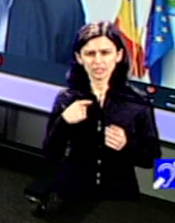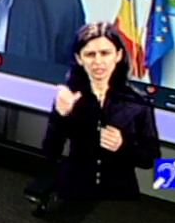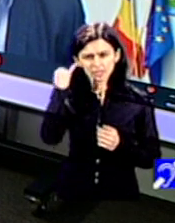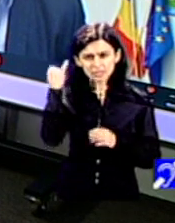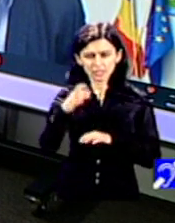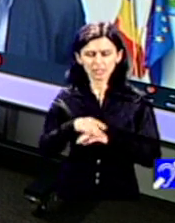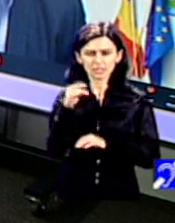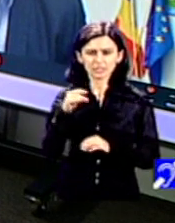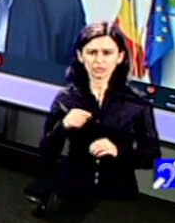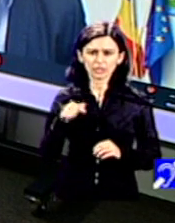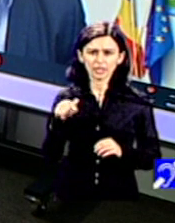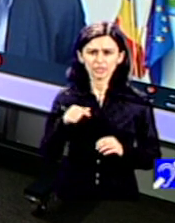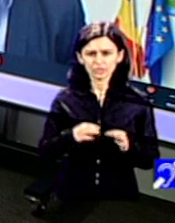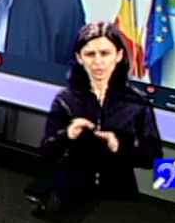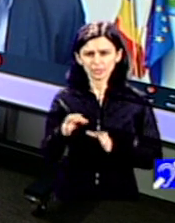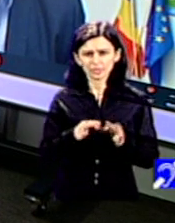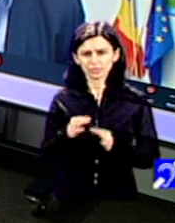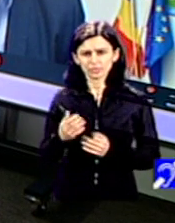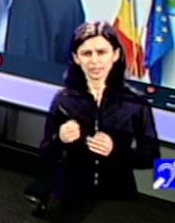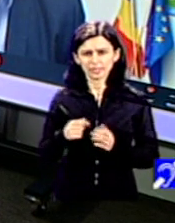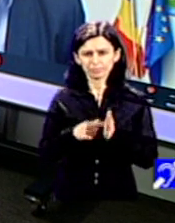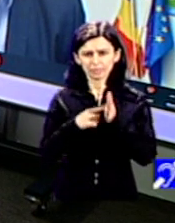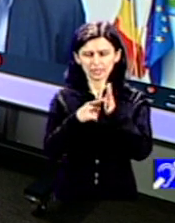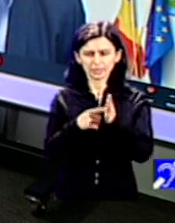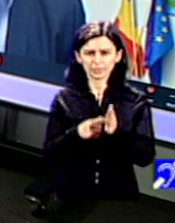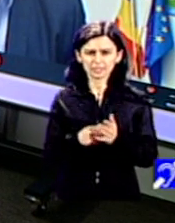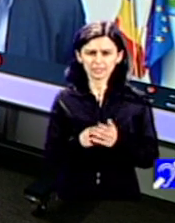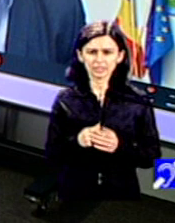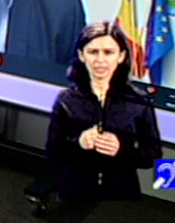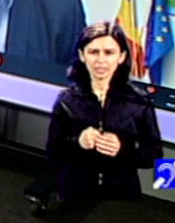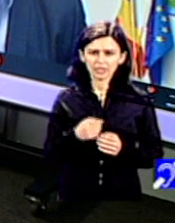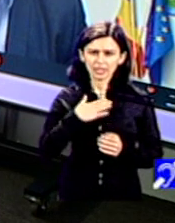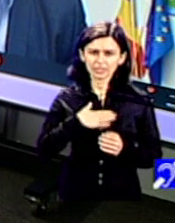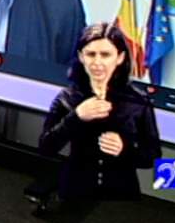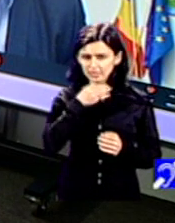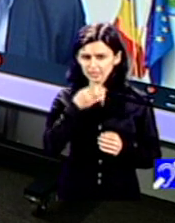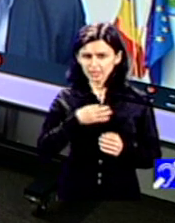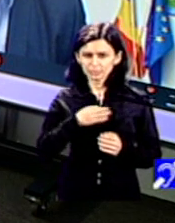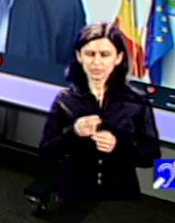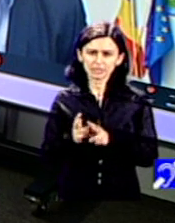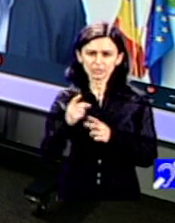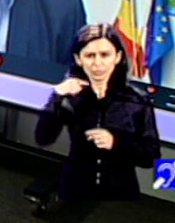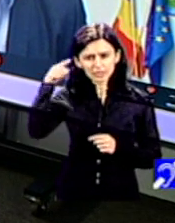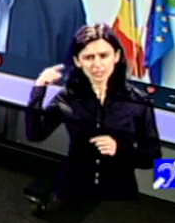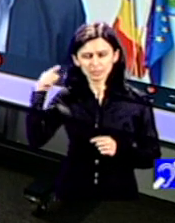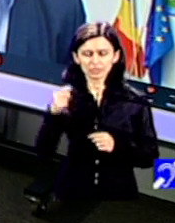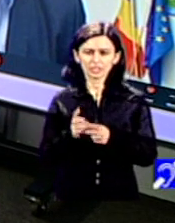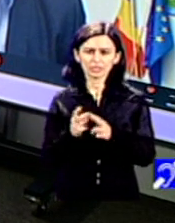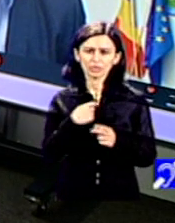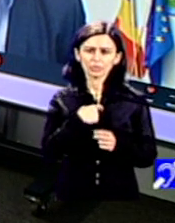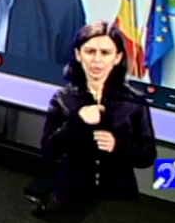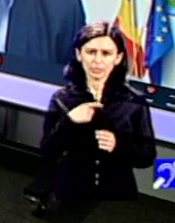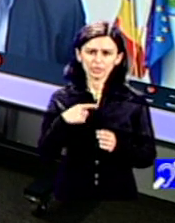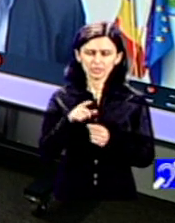set, să-i spunem așa, de măsuri, de prevederi. Vreau să ne dați detalii despre ce este vorba, cum le-ați imaginat, cum pot ele concret